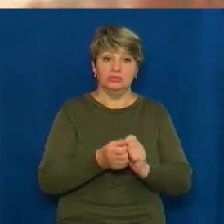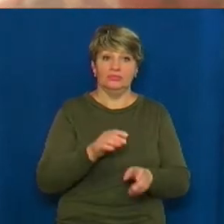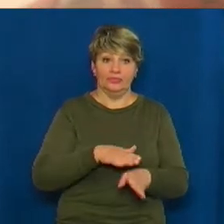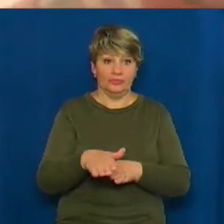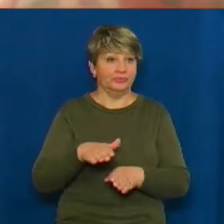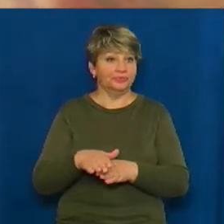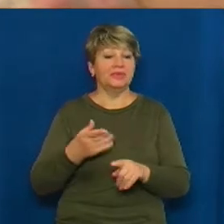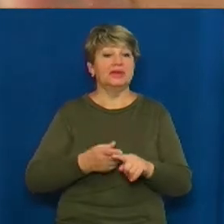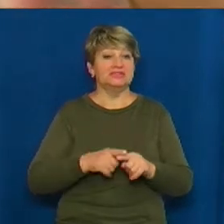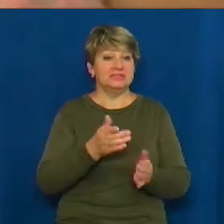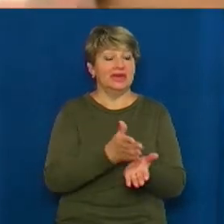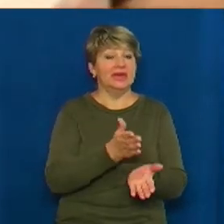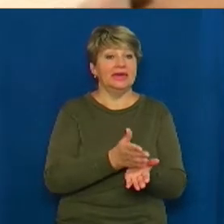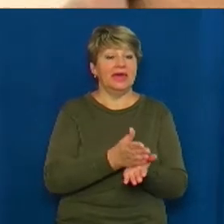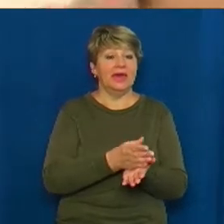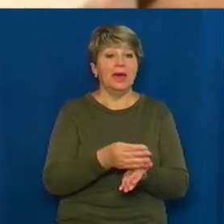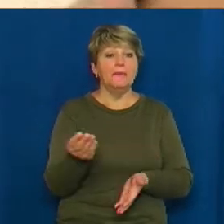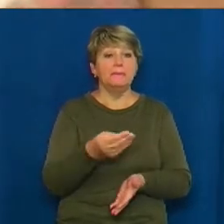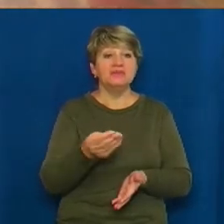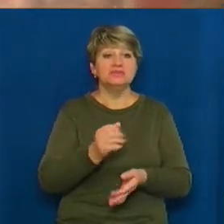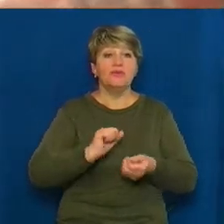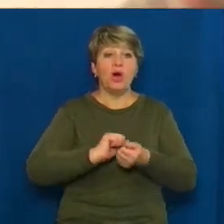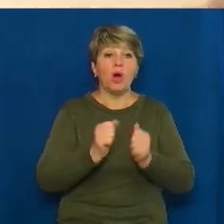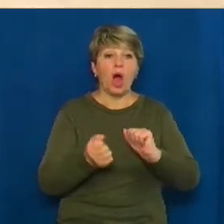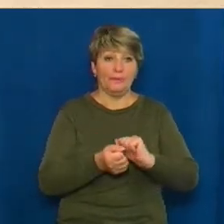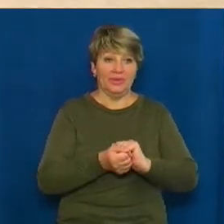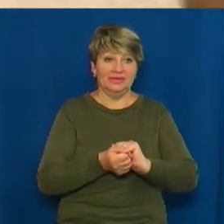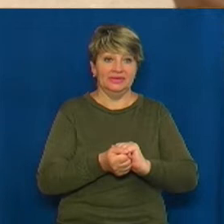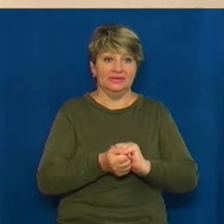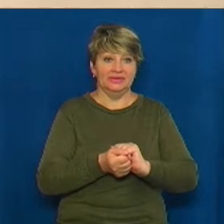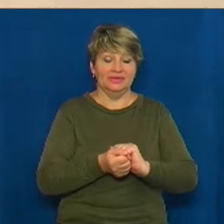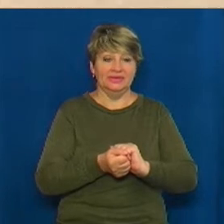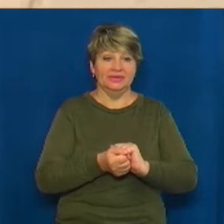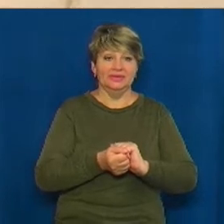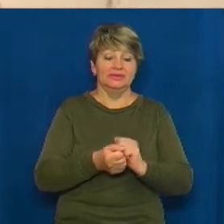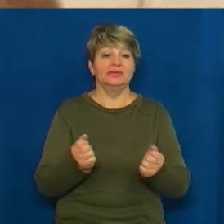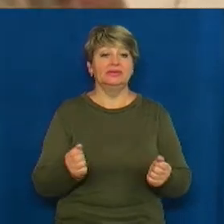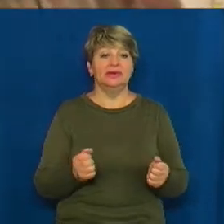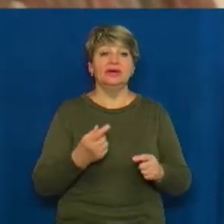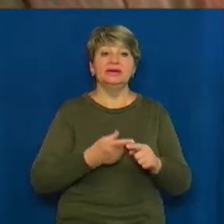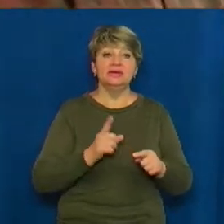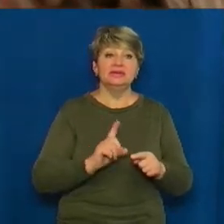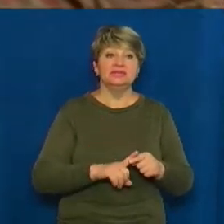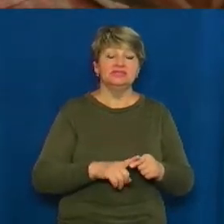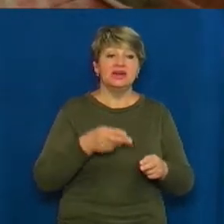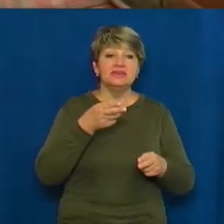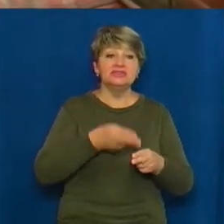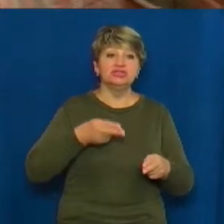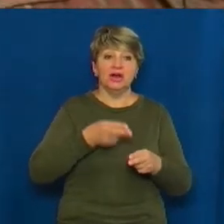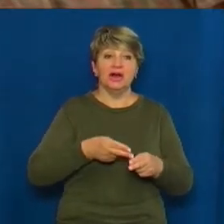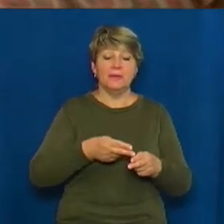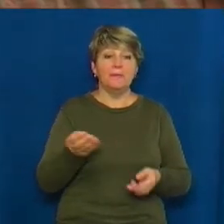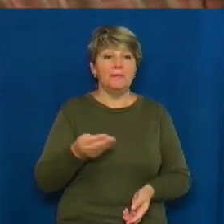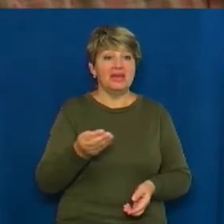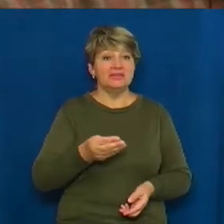камінь-пісковик золотистий, а це є розчин золотистий, а це є залізистий пісковик